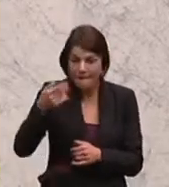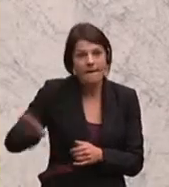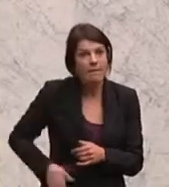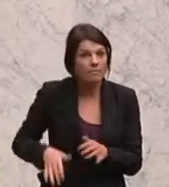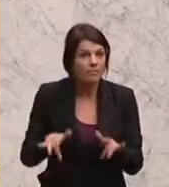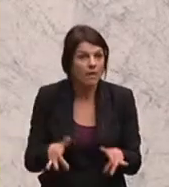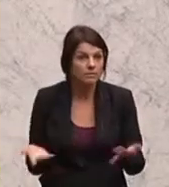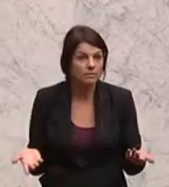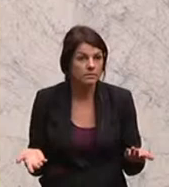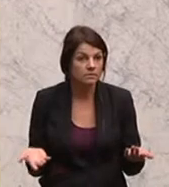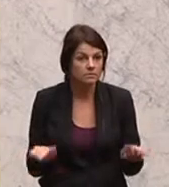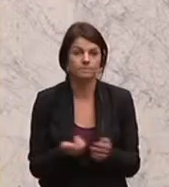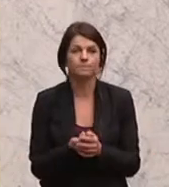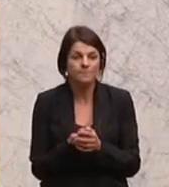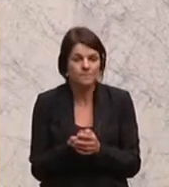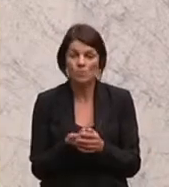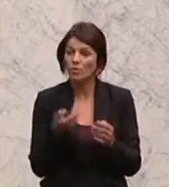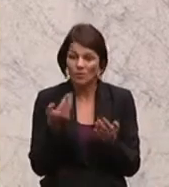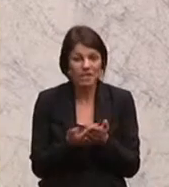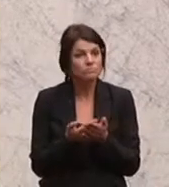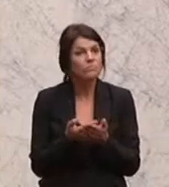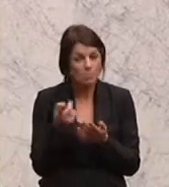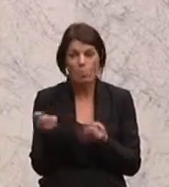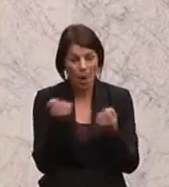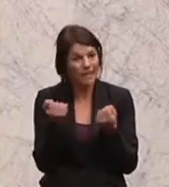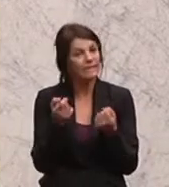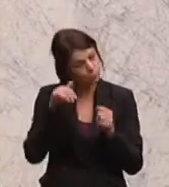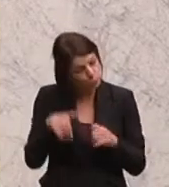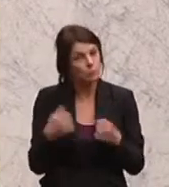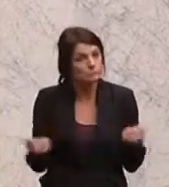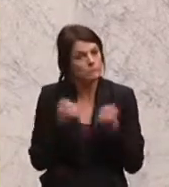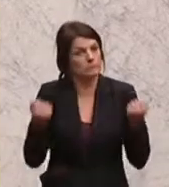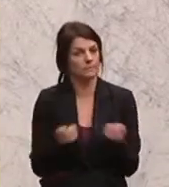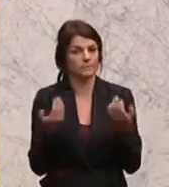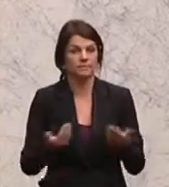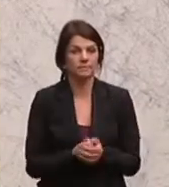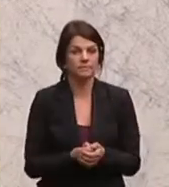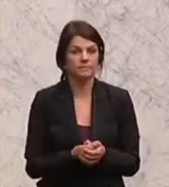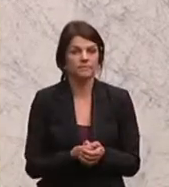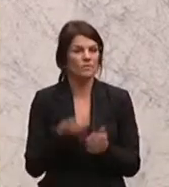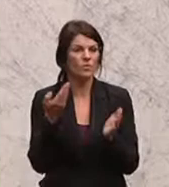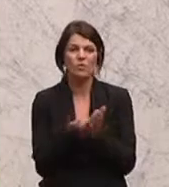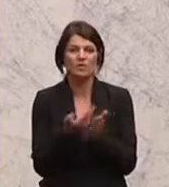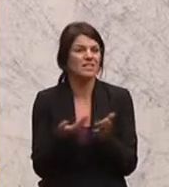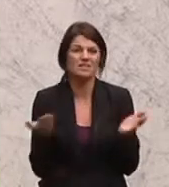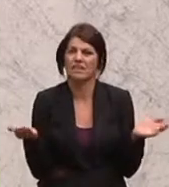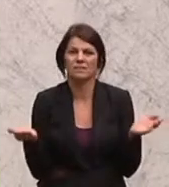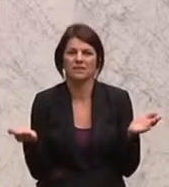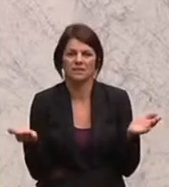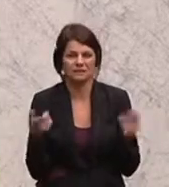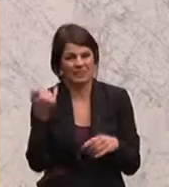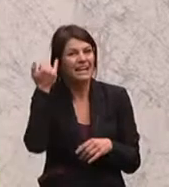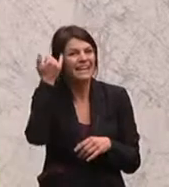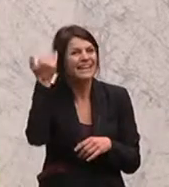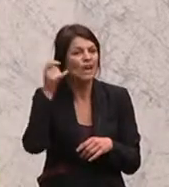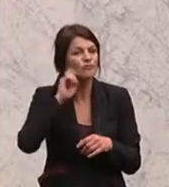in den Taschen haben. Und dafür haben wir Politiker zu sorgen. Und daher ist ja im Grunde genommen die Idee,